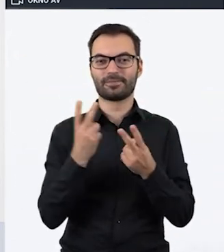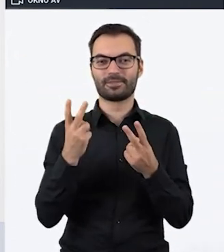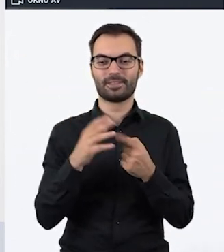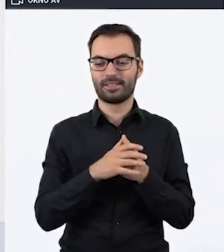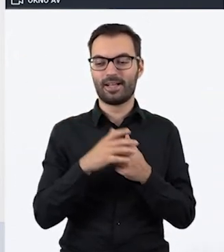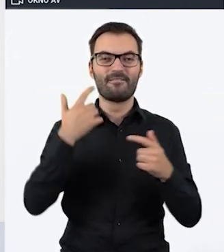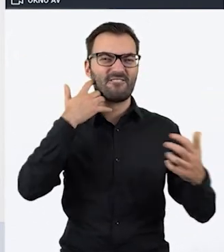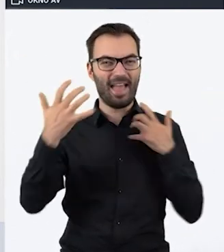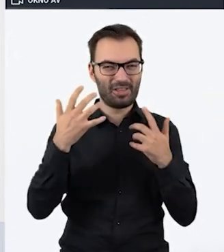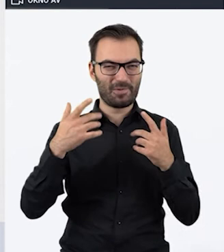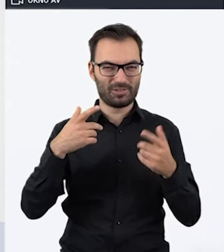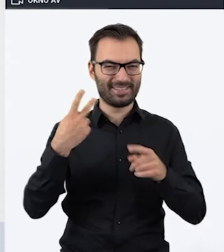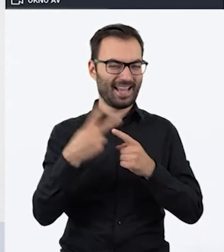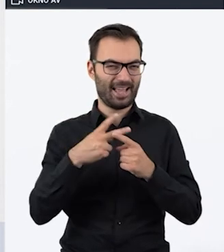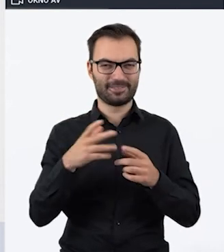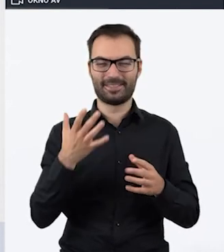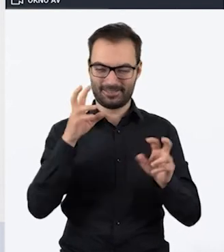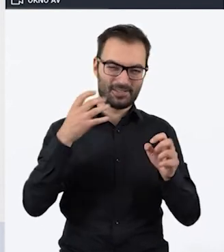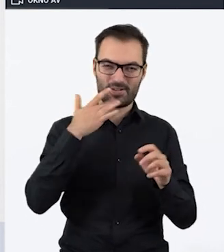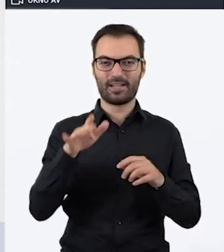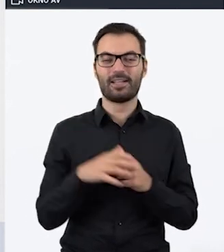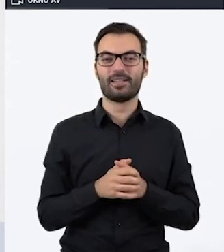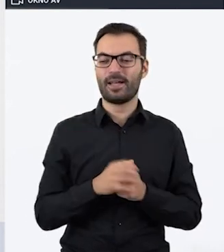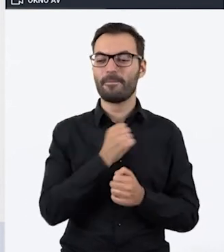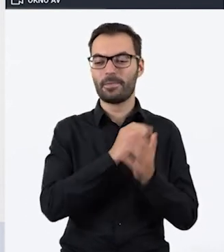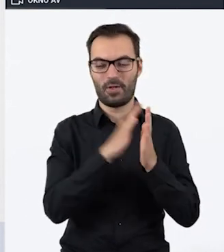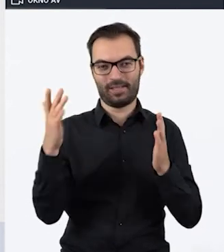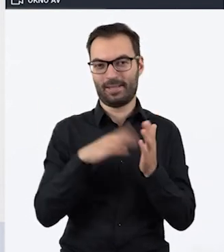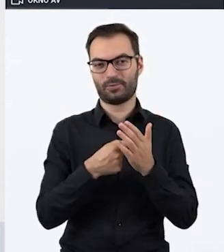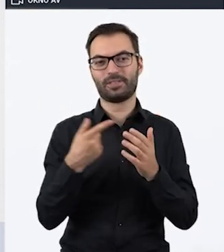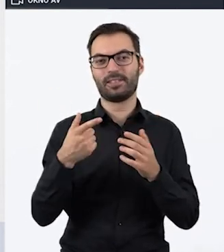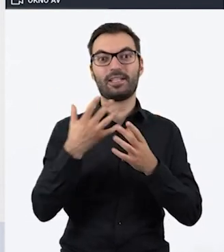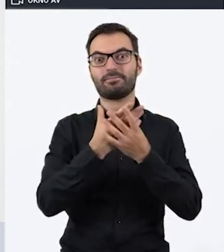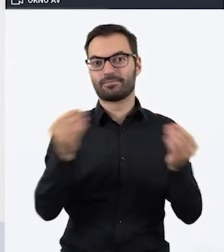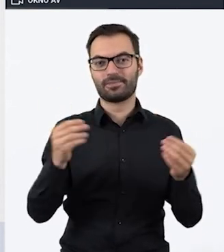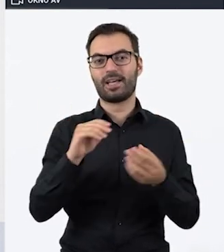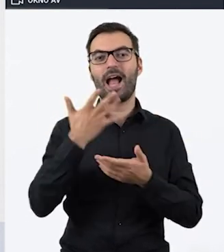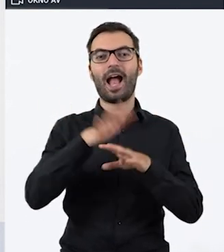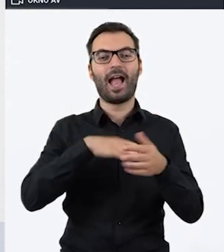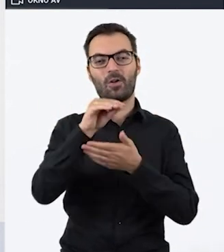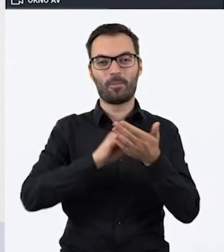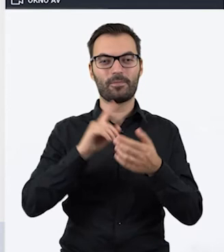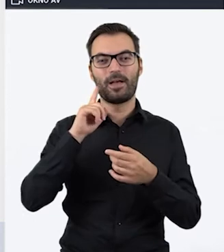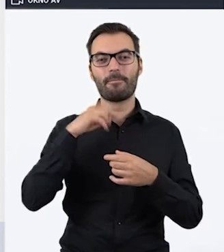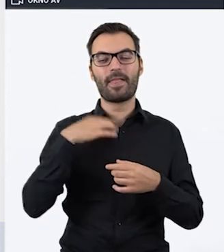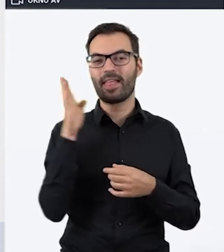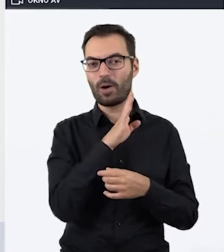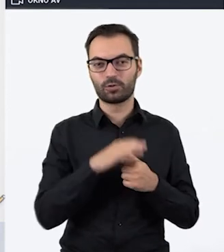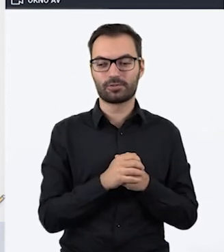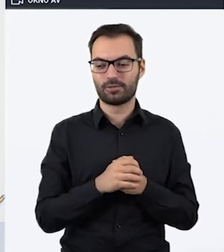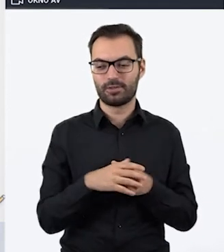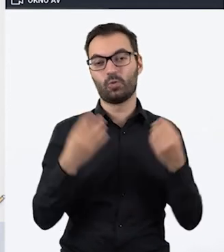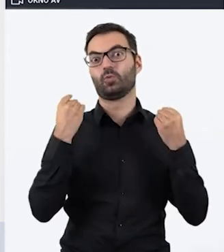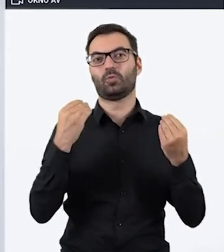takiego gorącego newsa. W tym przypadku biblioteka News, rękopis Pana Tadeusza zaginął. Świetny początek Escape Roomu, który